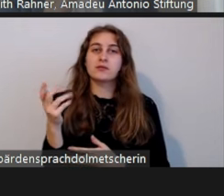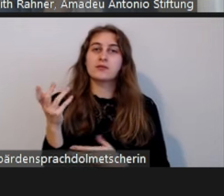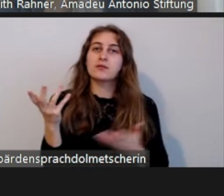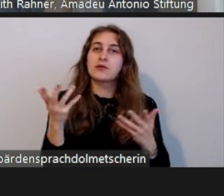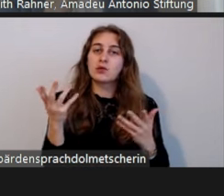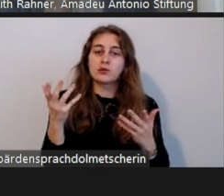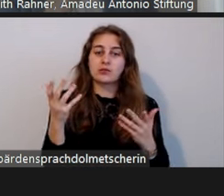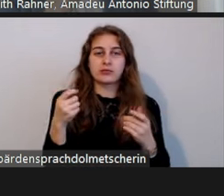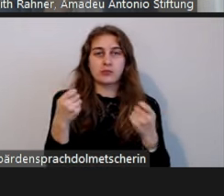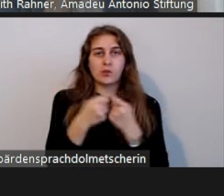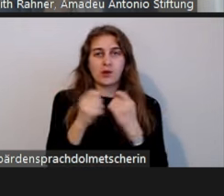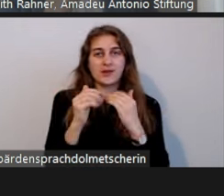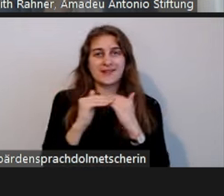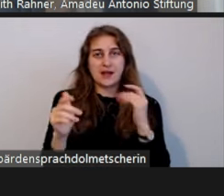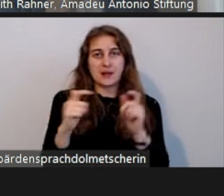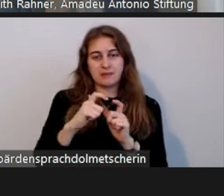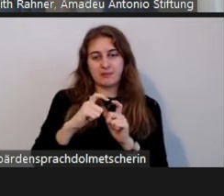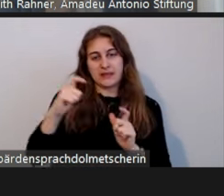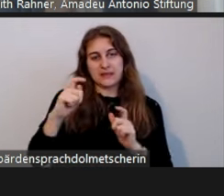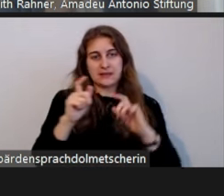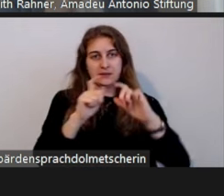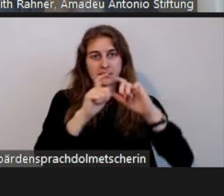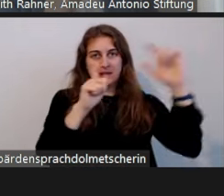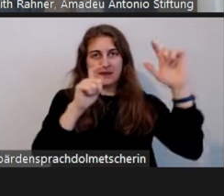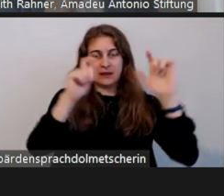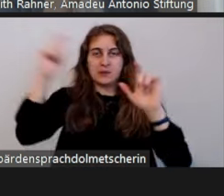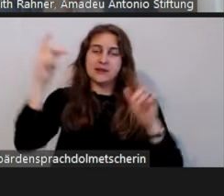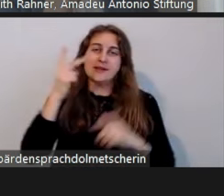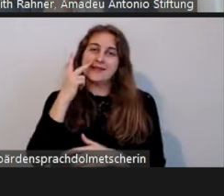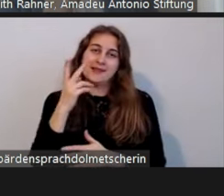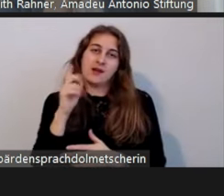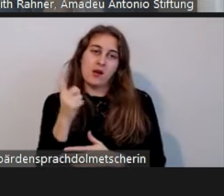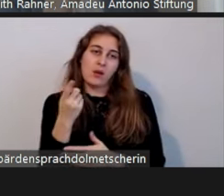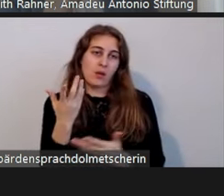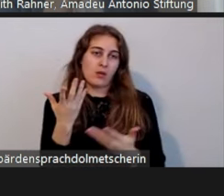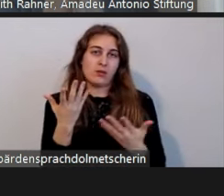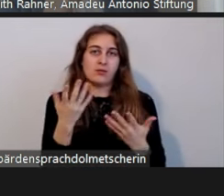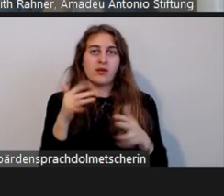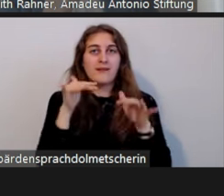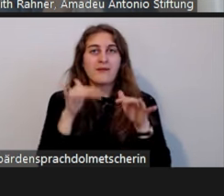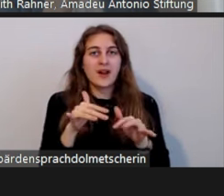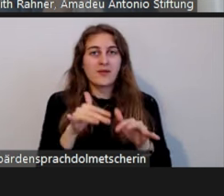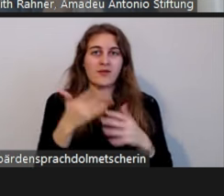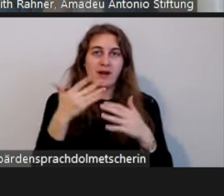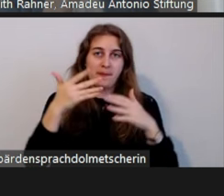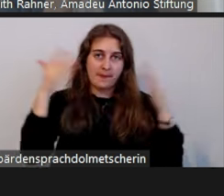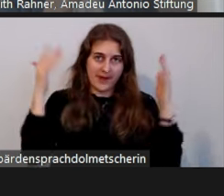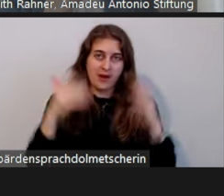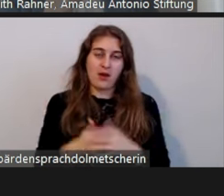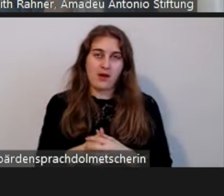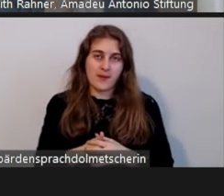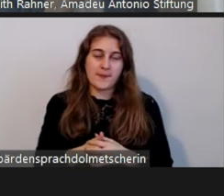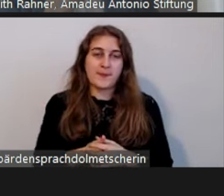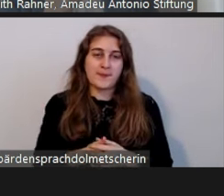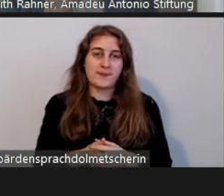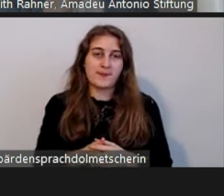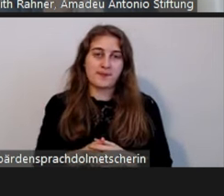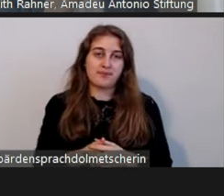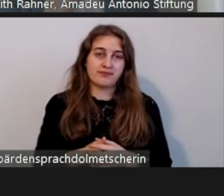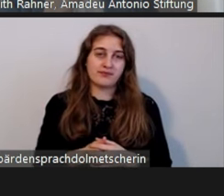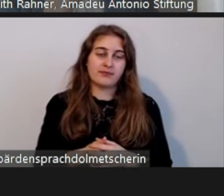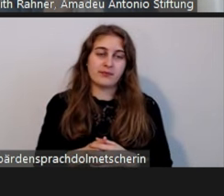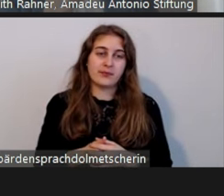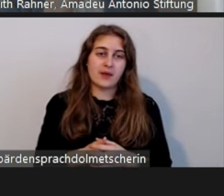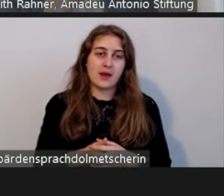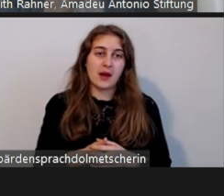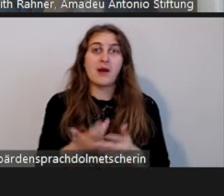Vorfälle dokumentiert wurden. Das ist jetzt letztendlich aber, das ist jetzt keine Aussage über tatsächliche Verteilungen